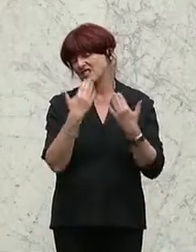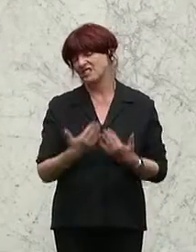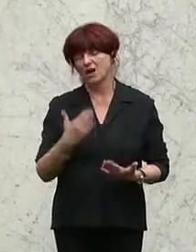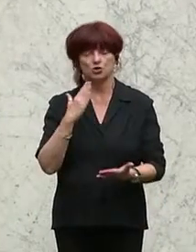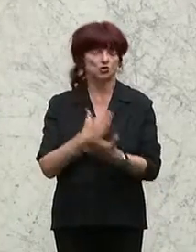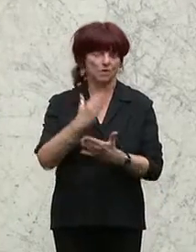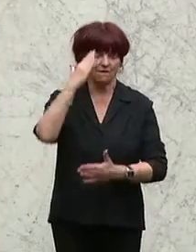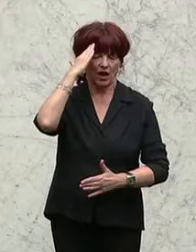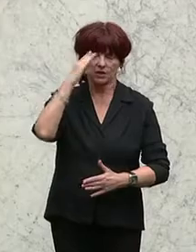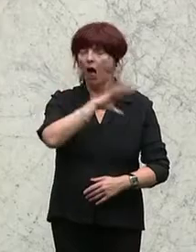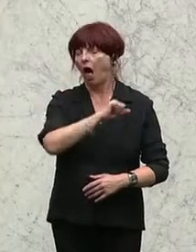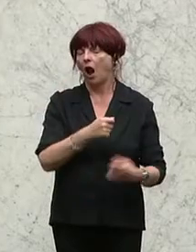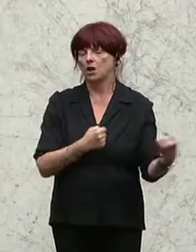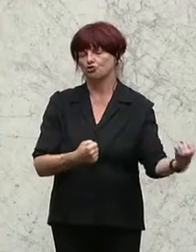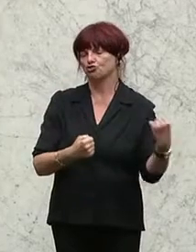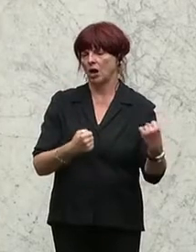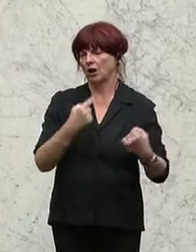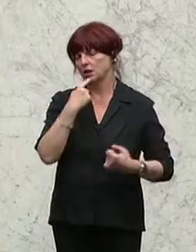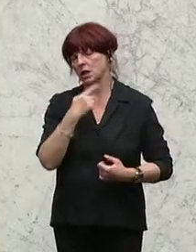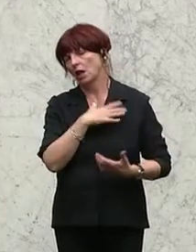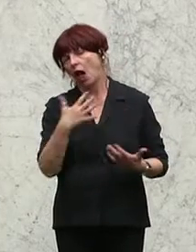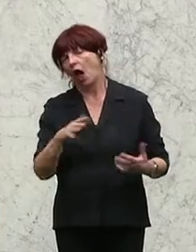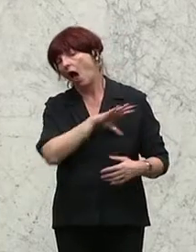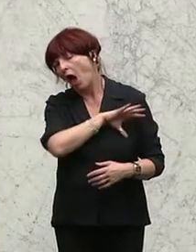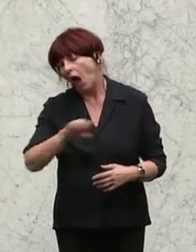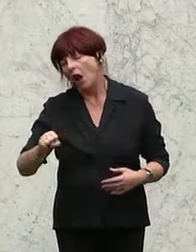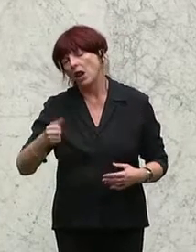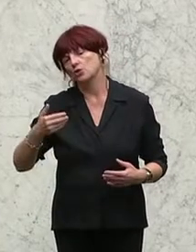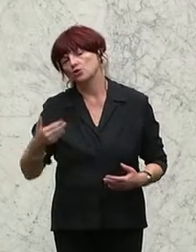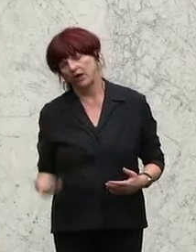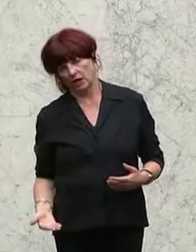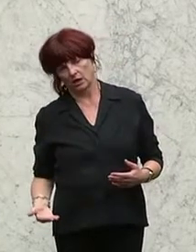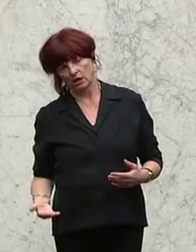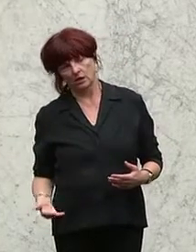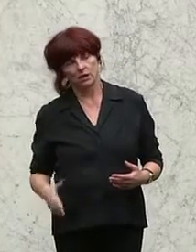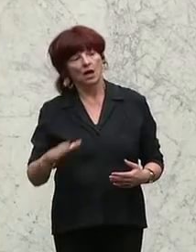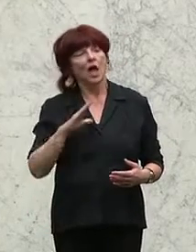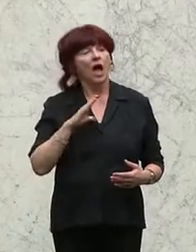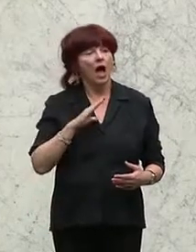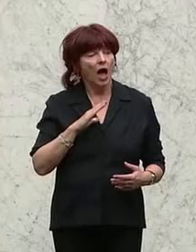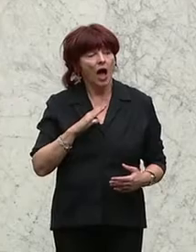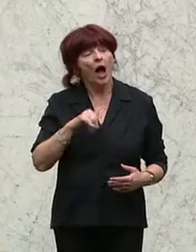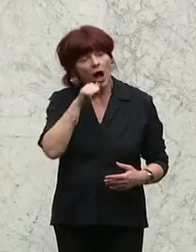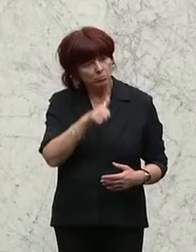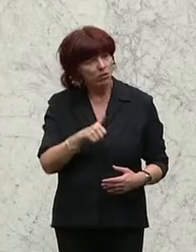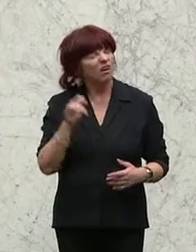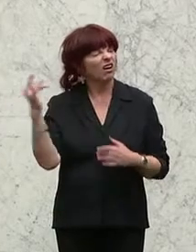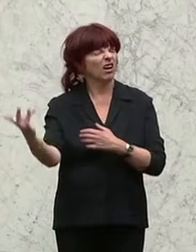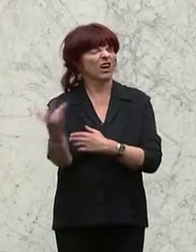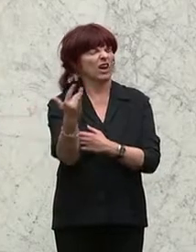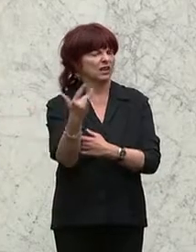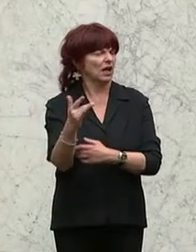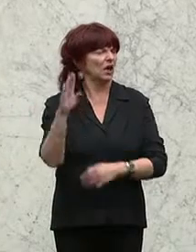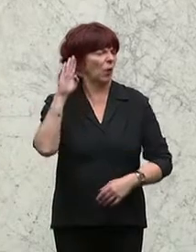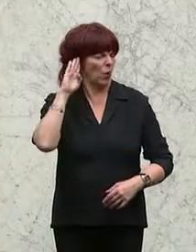alle Stärken, alle Schwächen. Wir haben die zum Teil wirklich nicht ganz faire Kritik von den Oppositionsparteien gehört, aber das